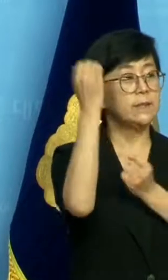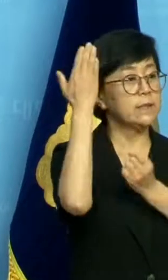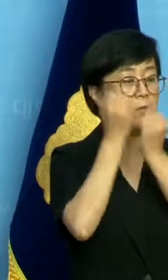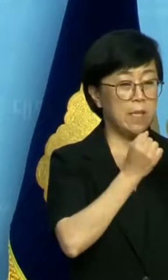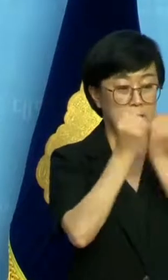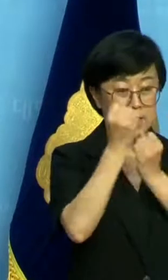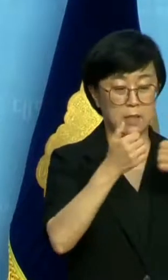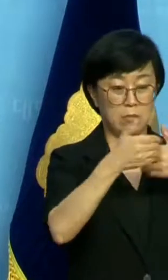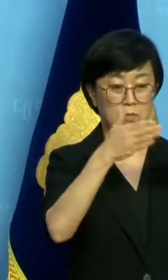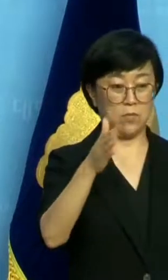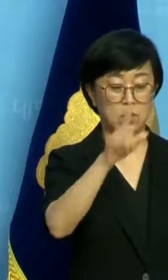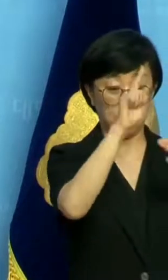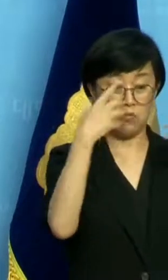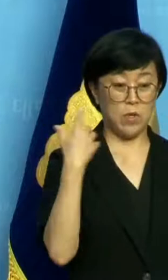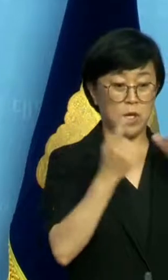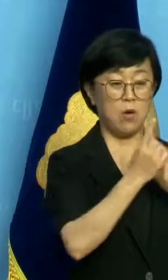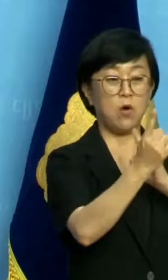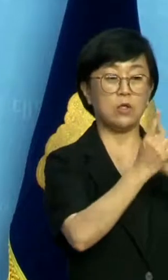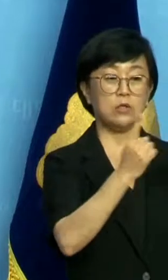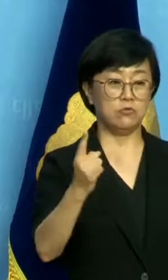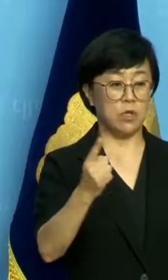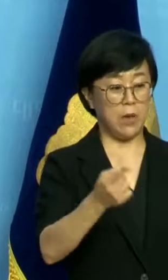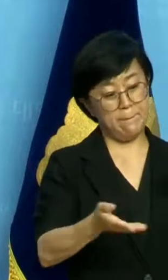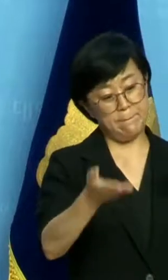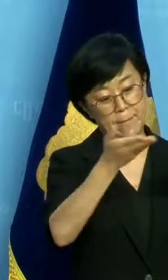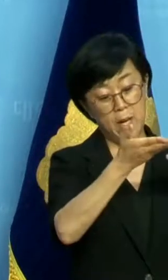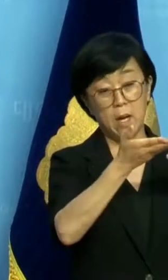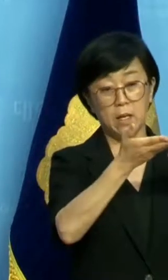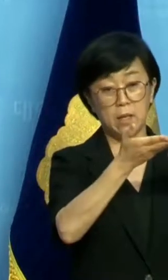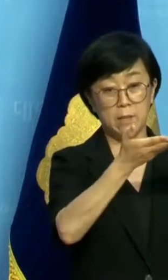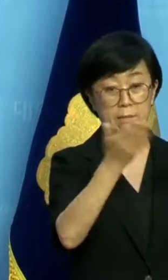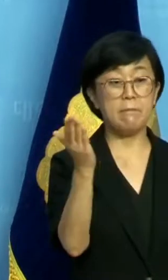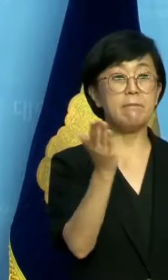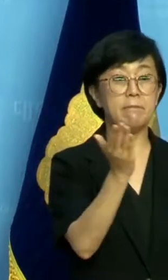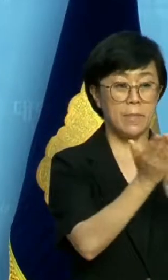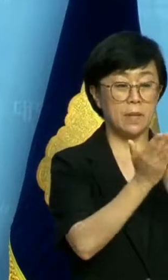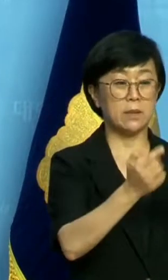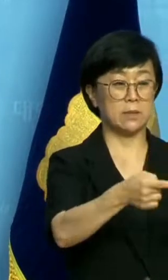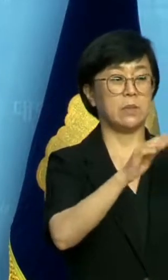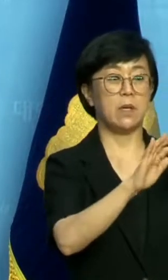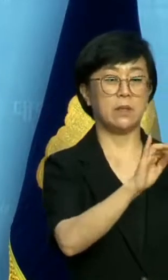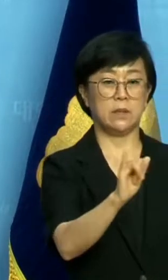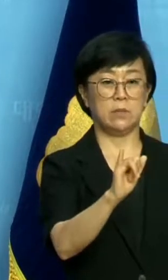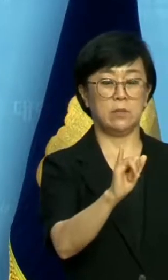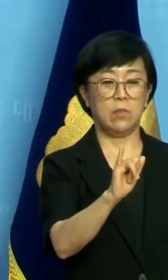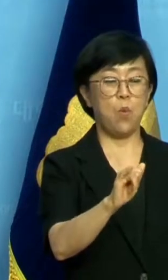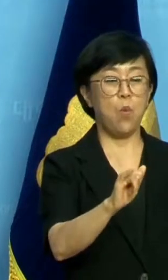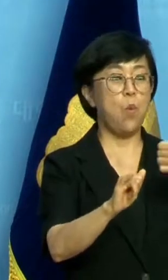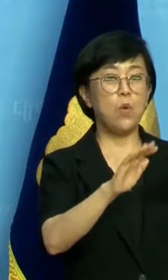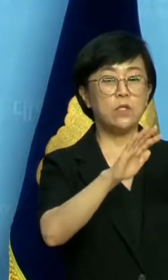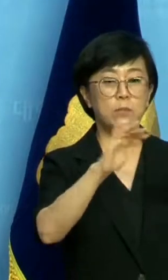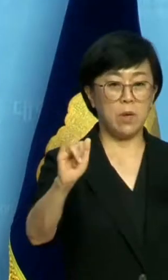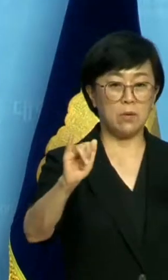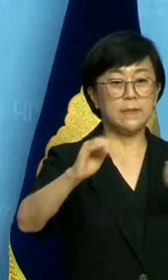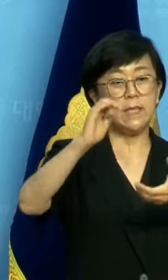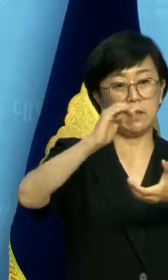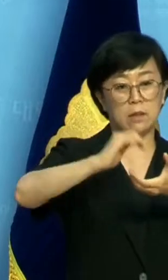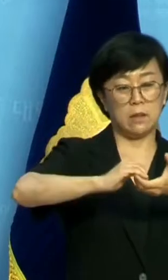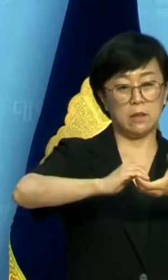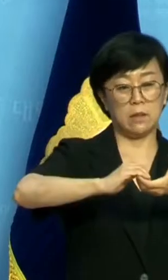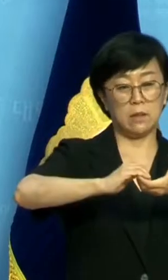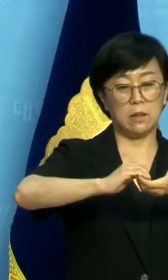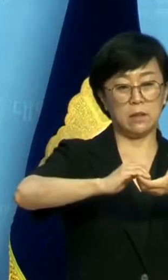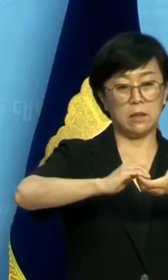정부의 거리 두기 2단계 방역수칙에 맞추어 참석자를 50명 이내로 제안하고